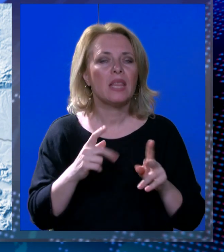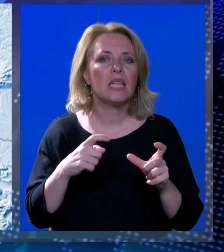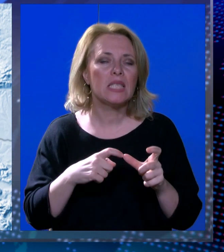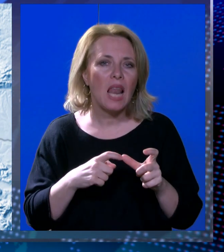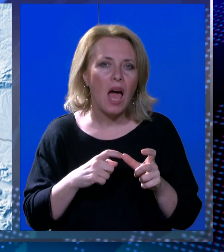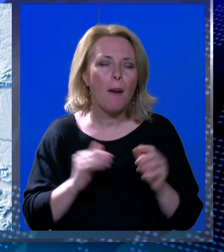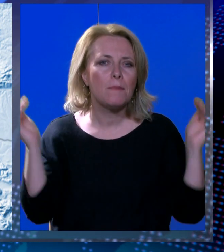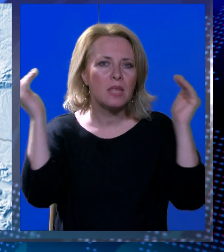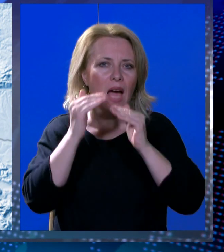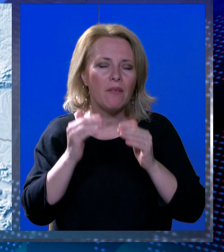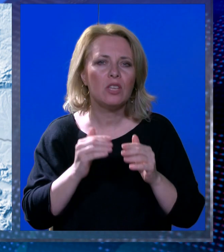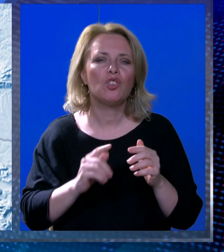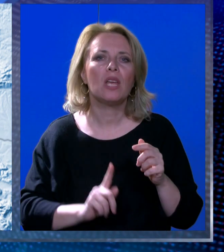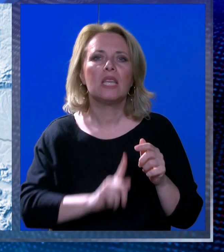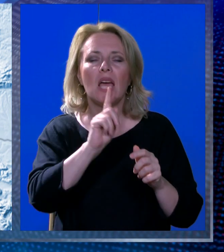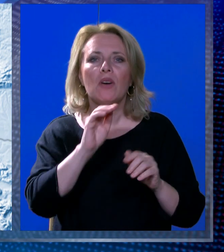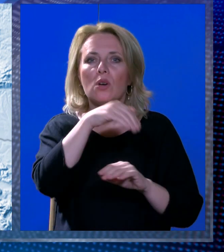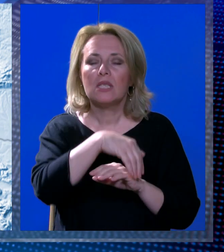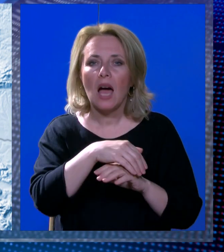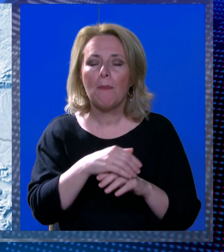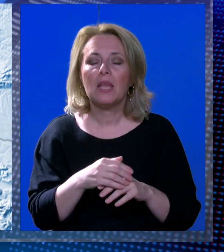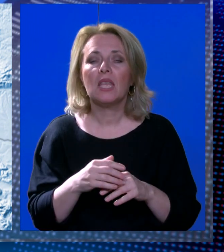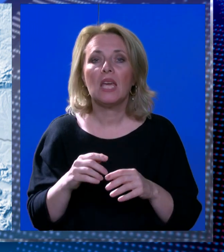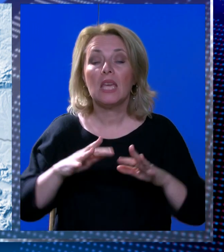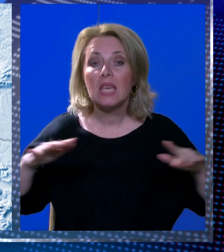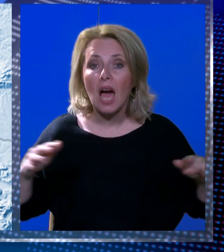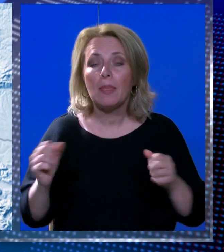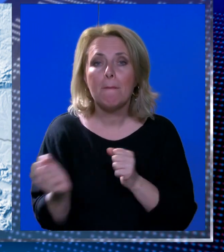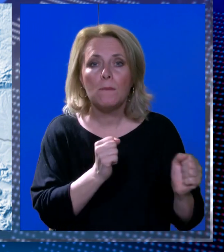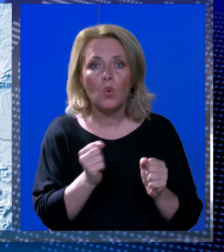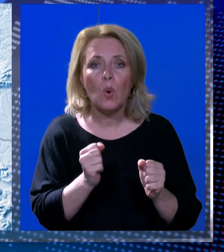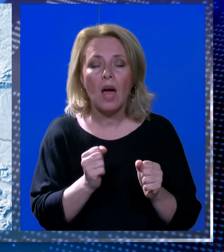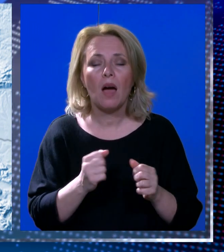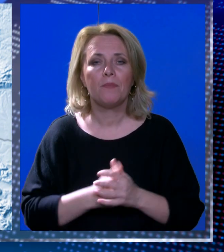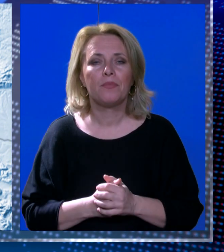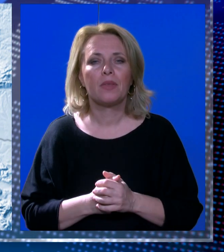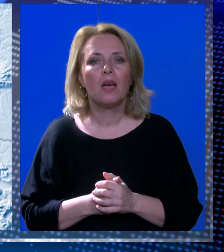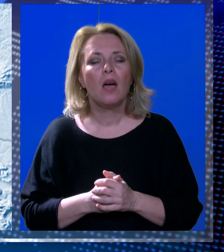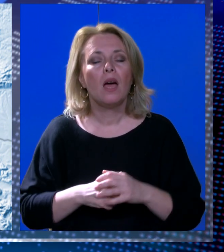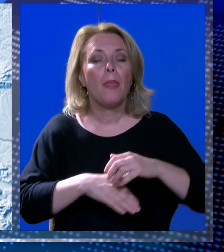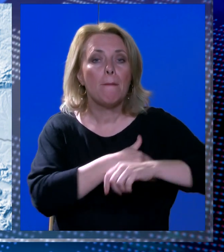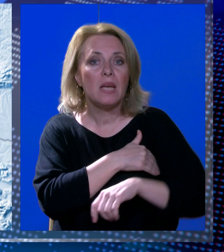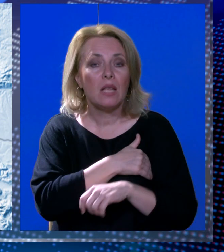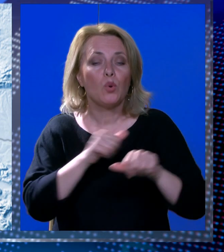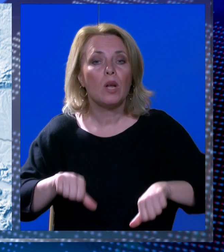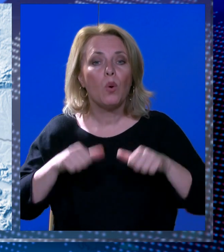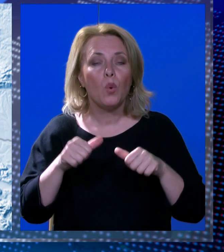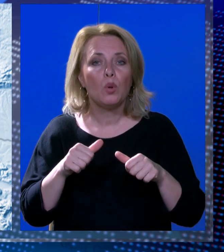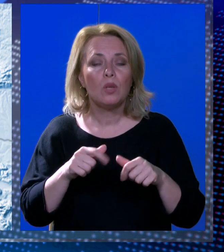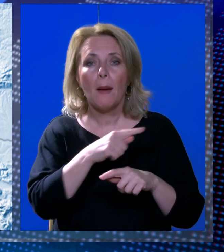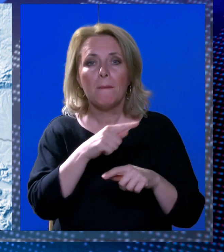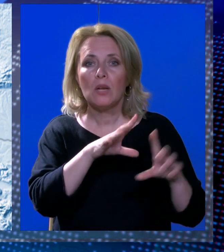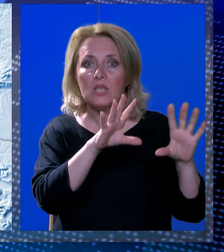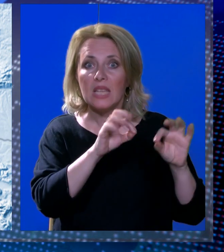na večer ponegdje umjeren zapadni sjeverozapadni, najjadrano slaba i umjerena bura pod kraj dana u jačanju. Najniža jutarnja temperatura